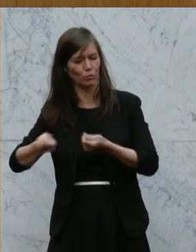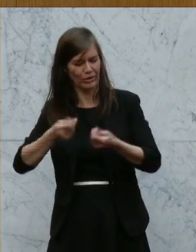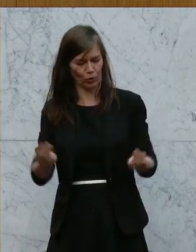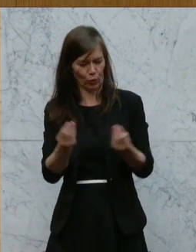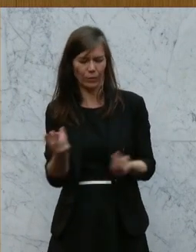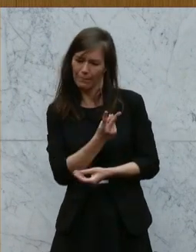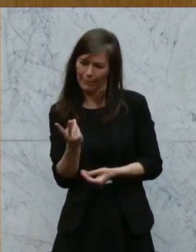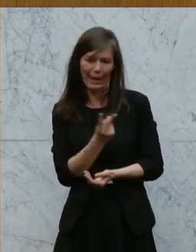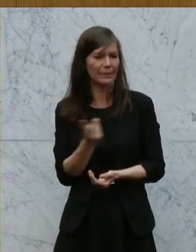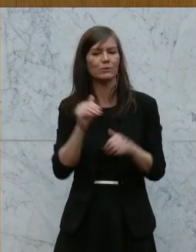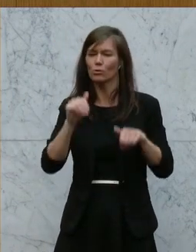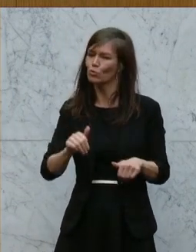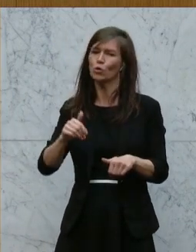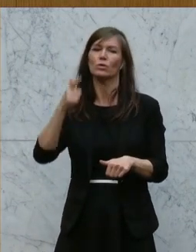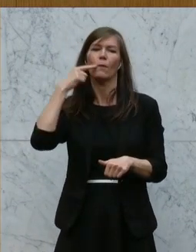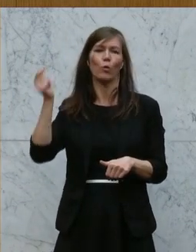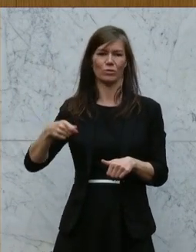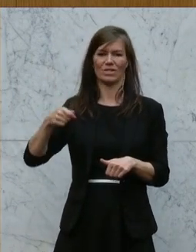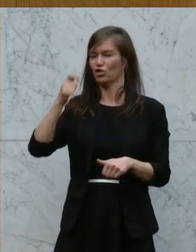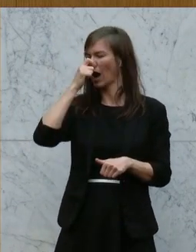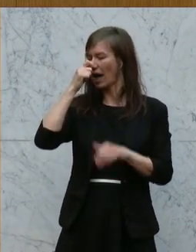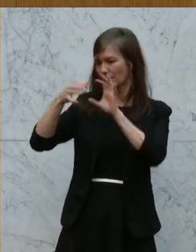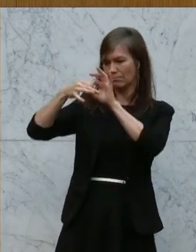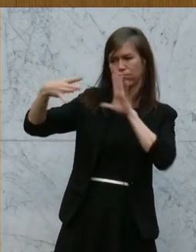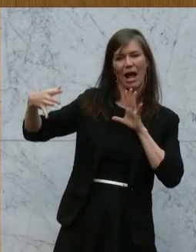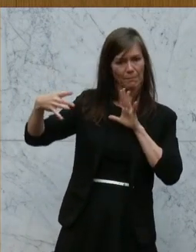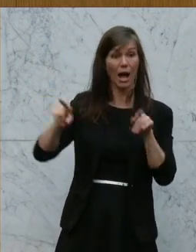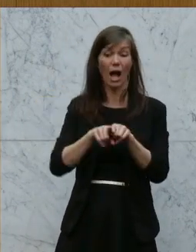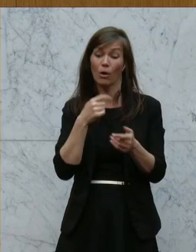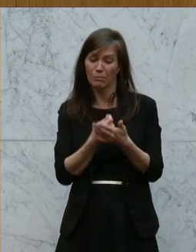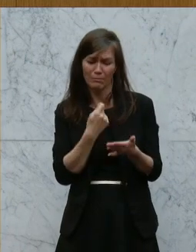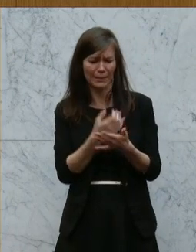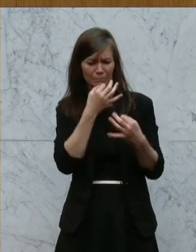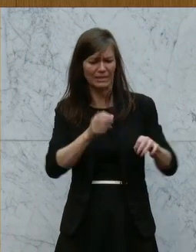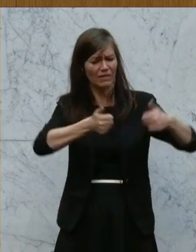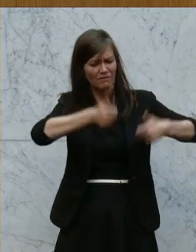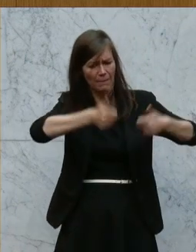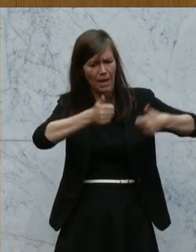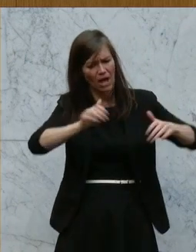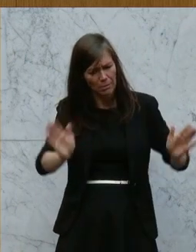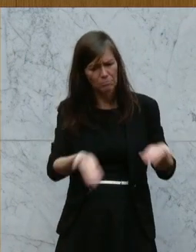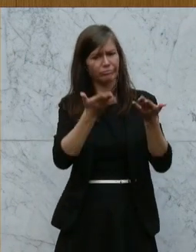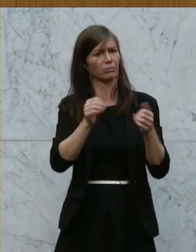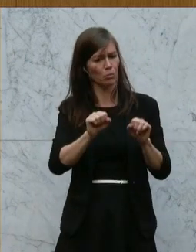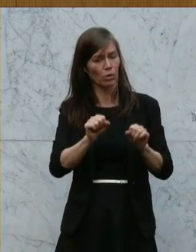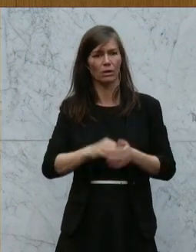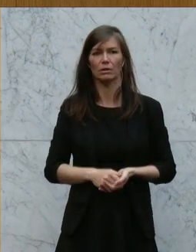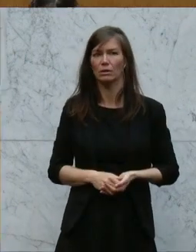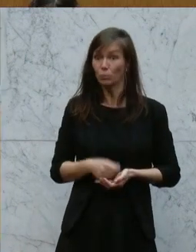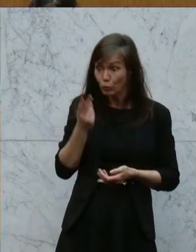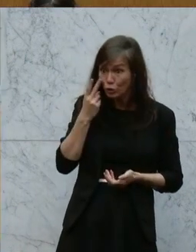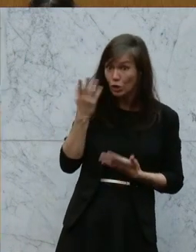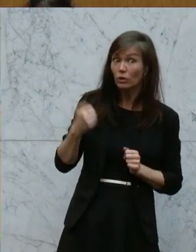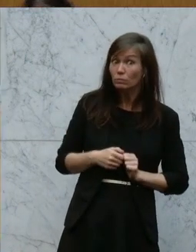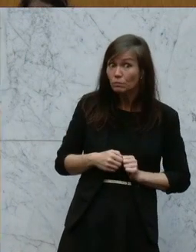befreien. Es ist auch für die Preise besser, wenn wir diversifizieren, mehr Wettbewerb hier ermöglichen. Wie schaut es denn aus mit der